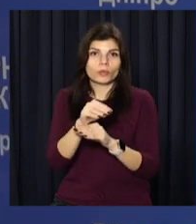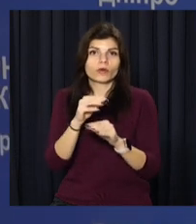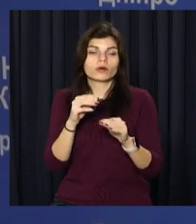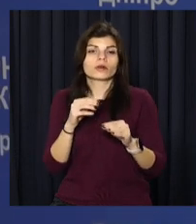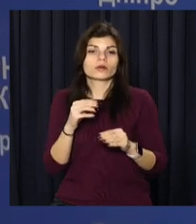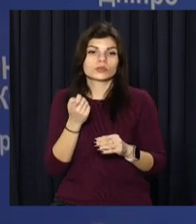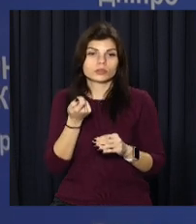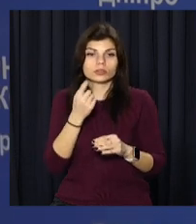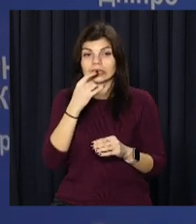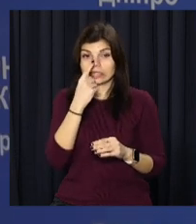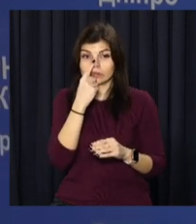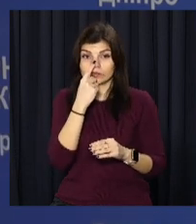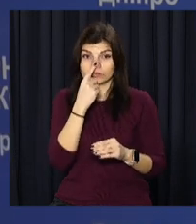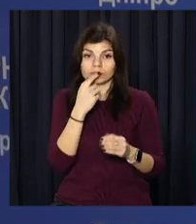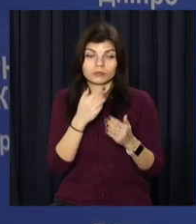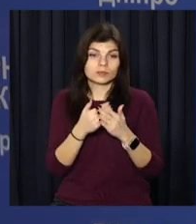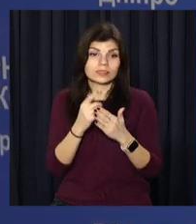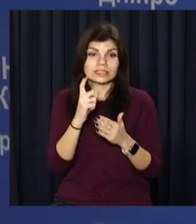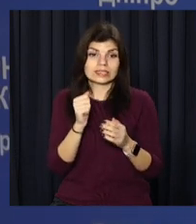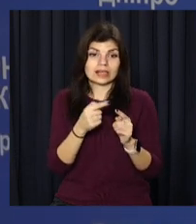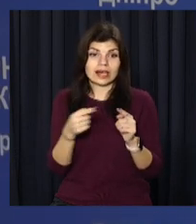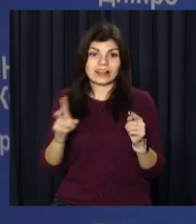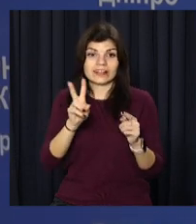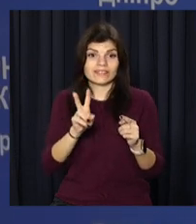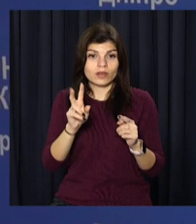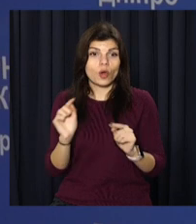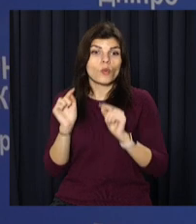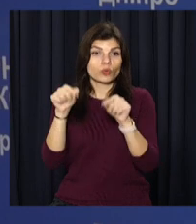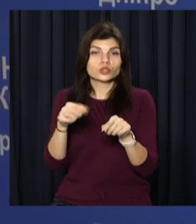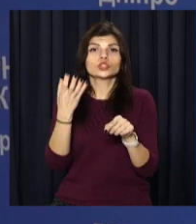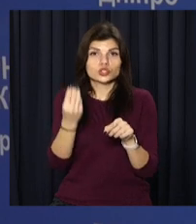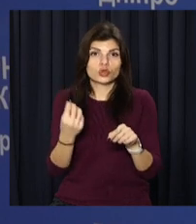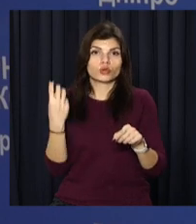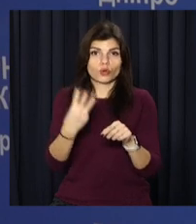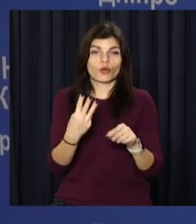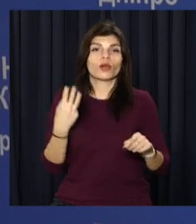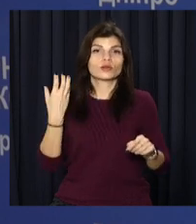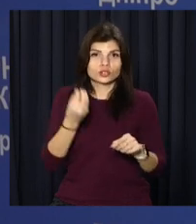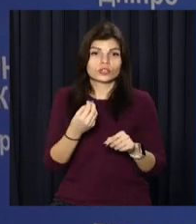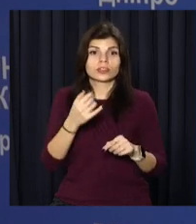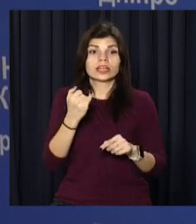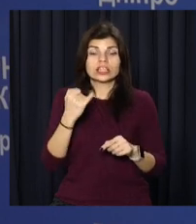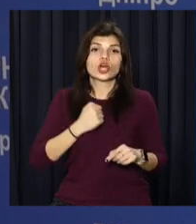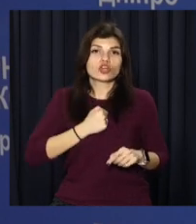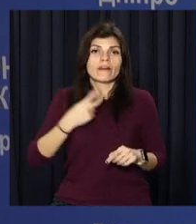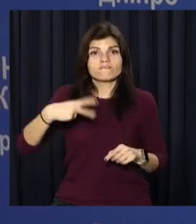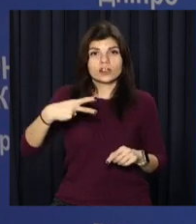І буквально за 2 години поступило троє. І, на жаль, 24